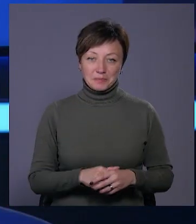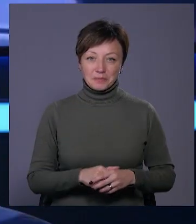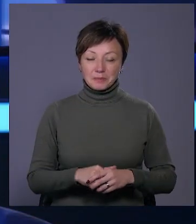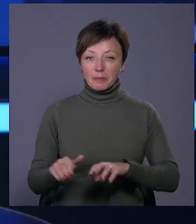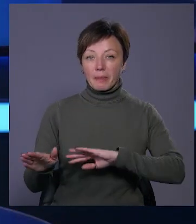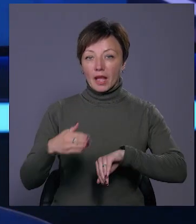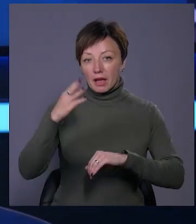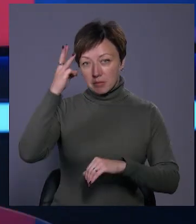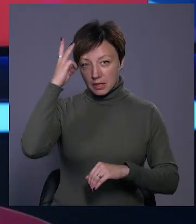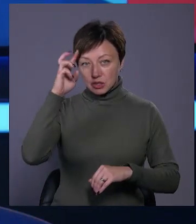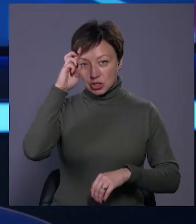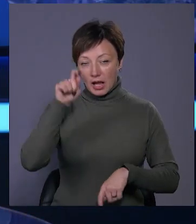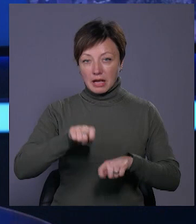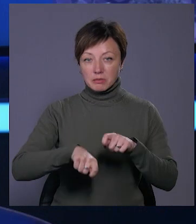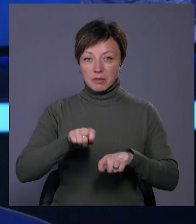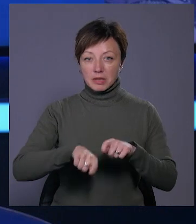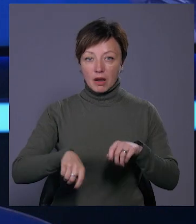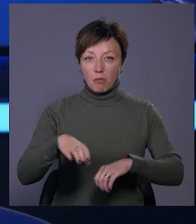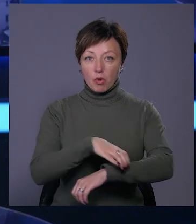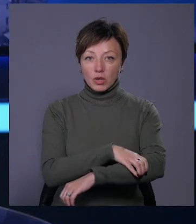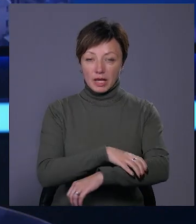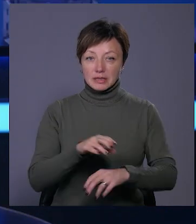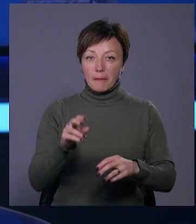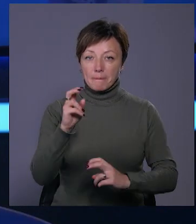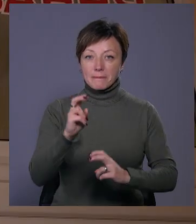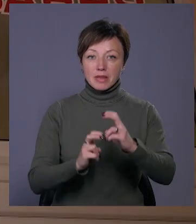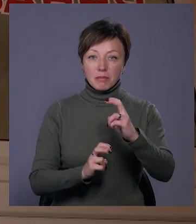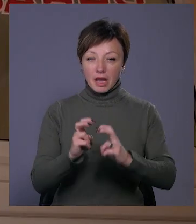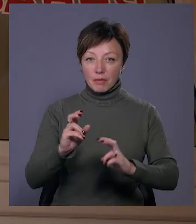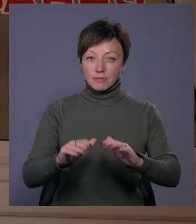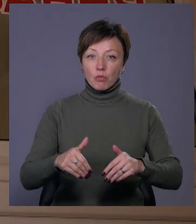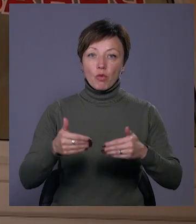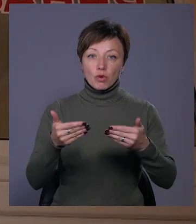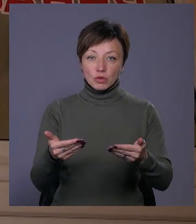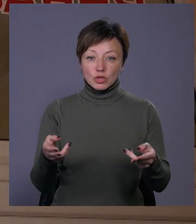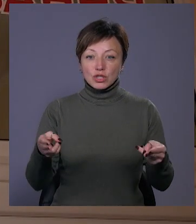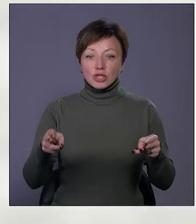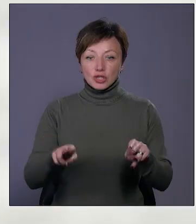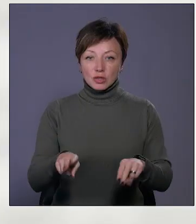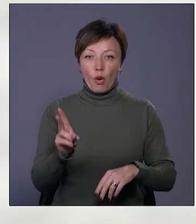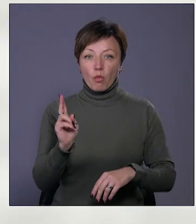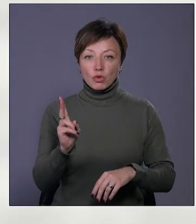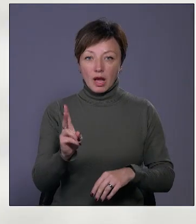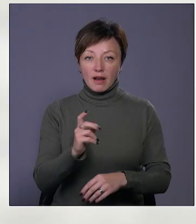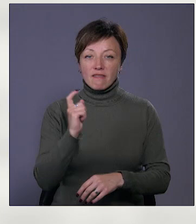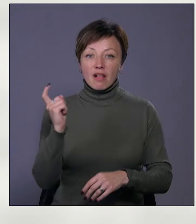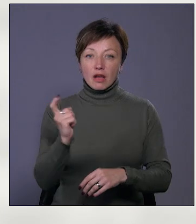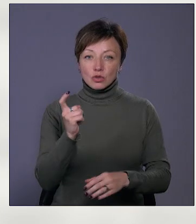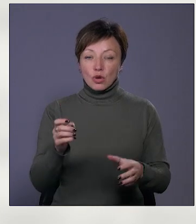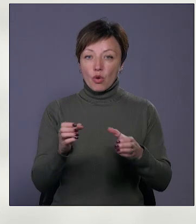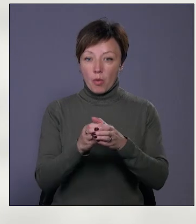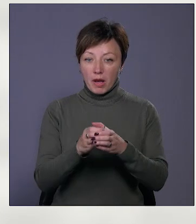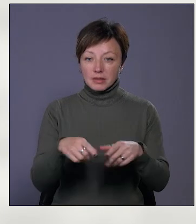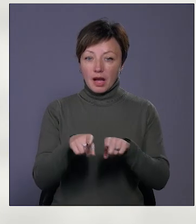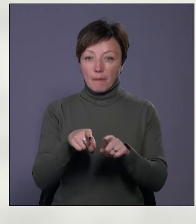Хмолинське державне експериментальне протезно-ортоподичне підприємство пропонують залишити в комунальній власності громади. З таким